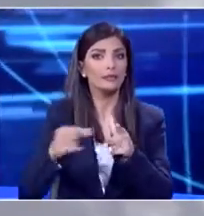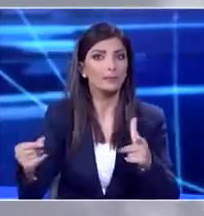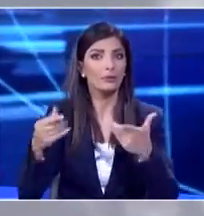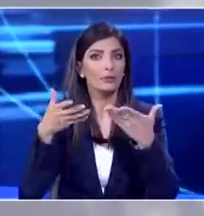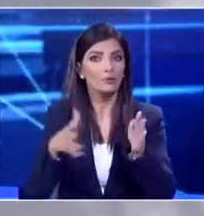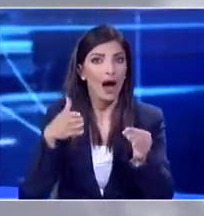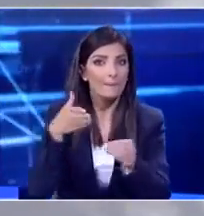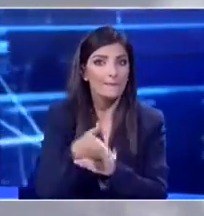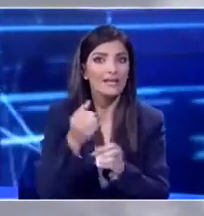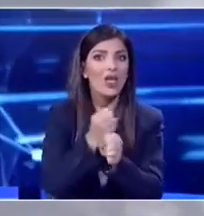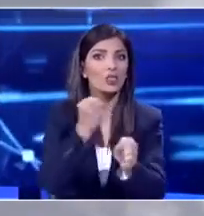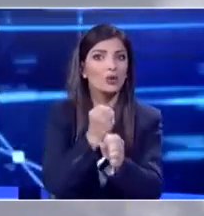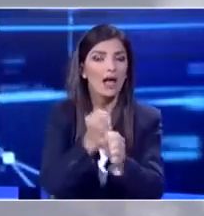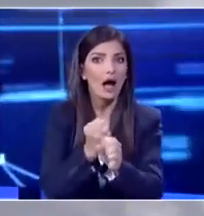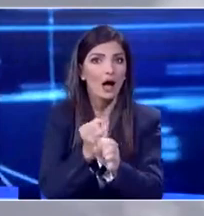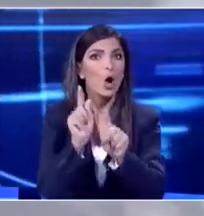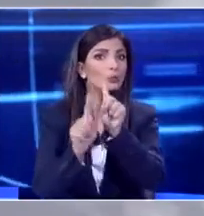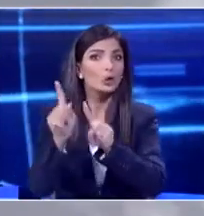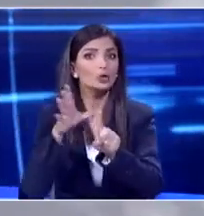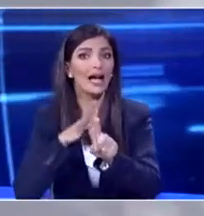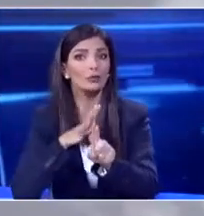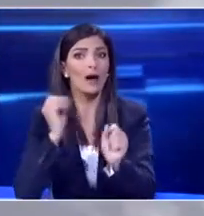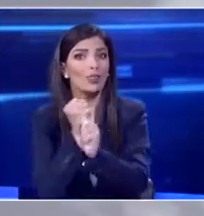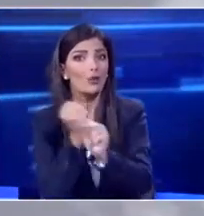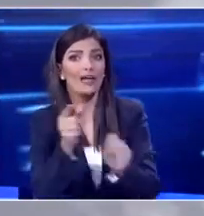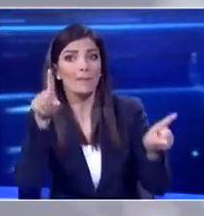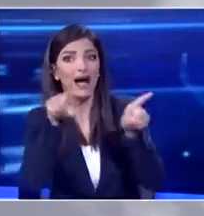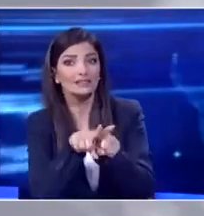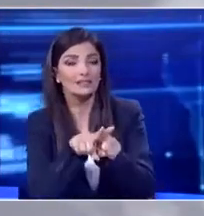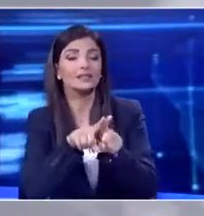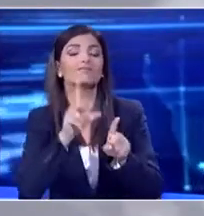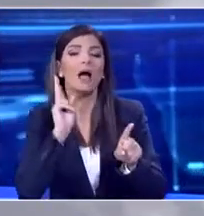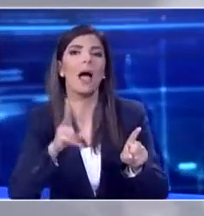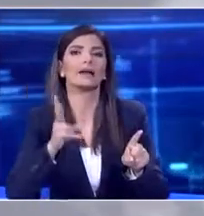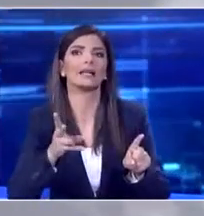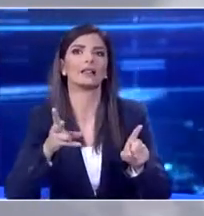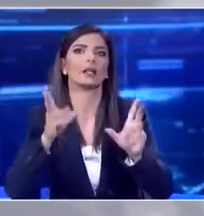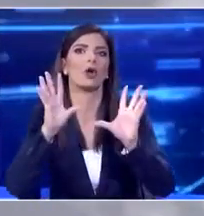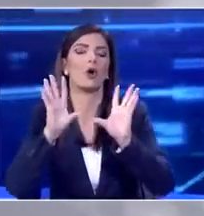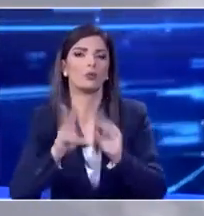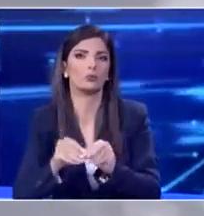Εργάζεται δηλαδή σε δημόσιο νοσηλευτήριο Σε δημόσιο